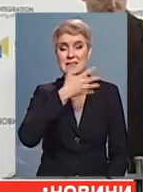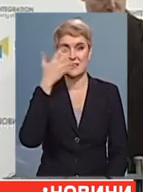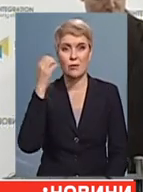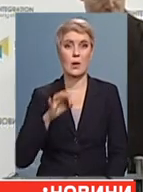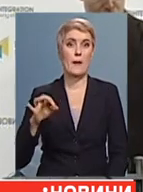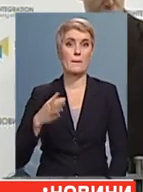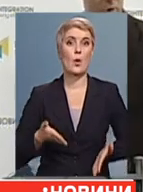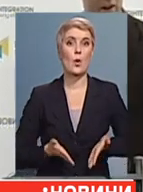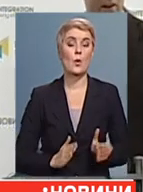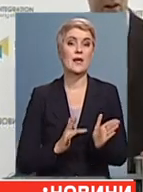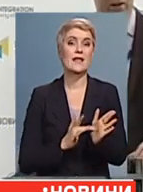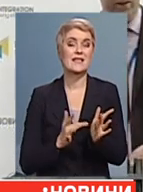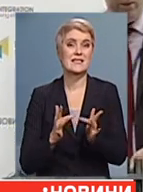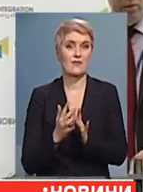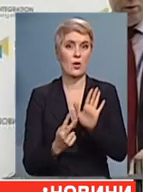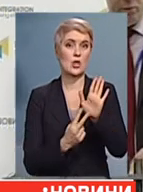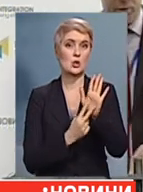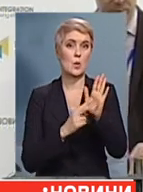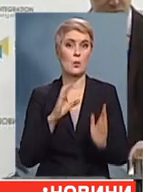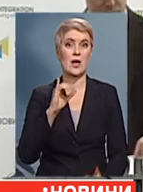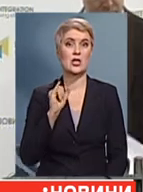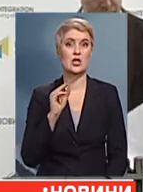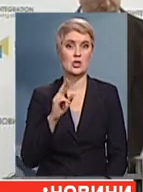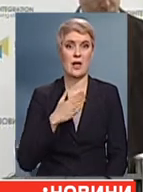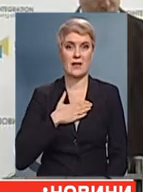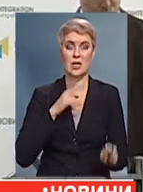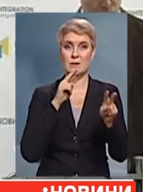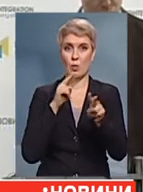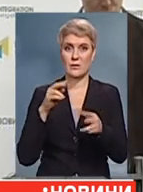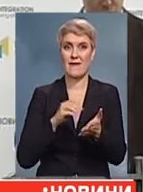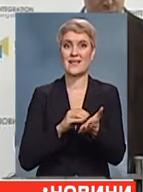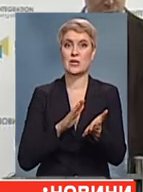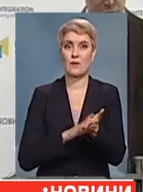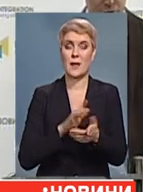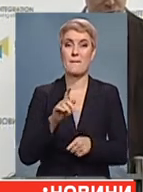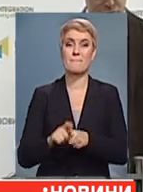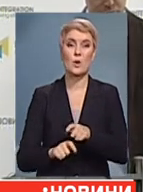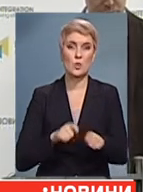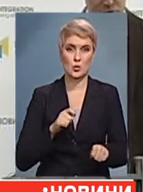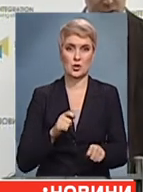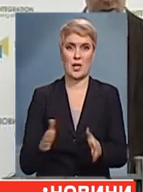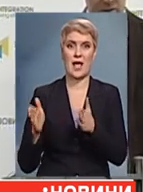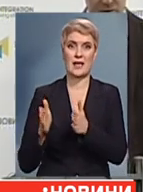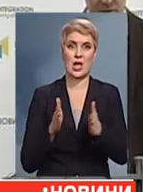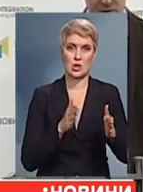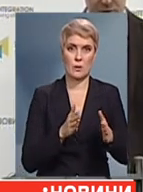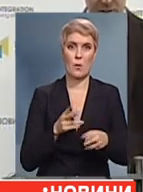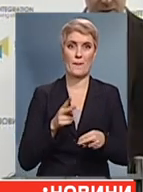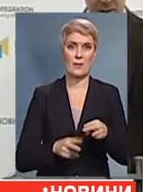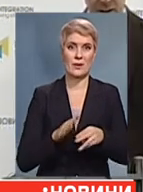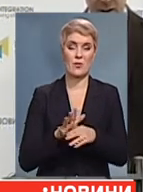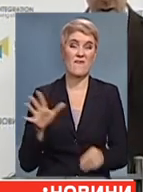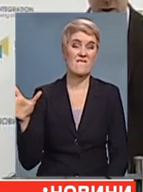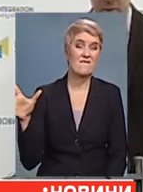Різдво. На православне Різдво 7 січня наші спостерігачі фіксували порушення режиму припинення вогню в усіх вже відомих